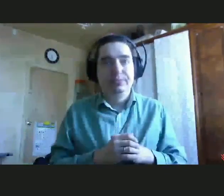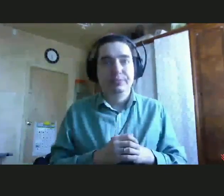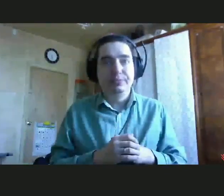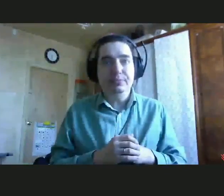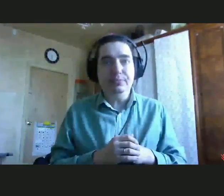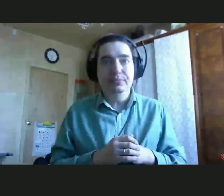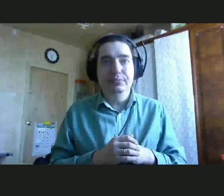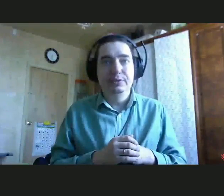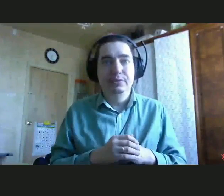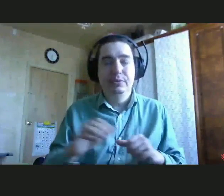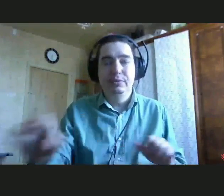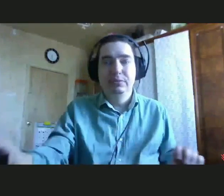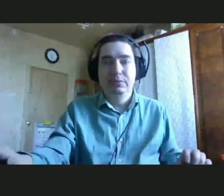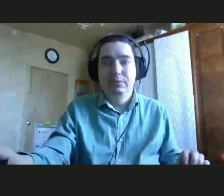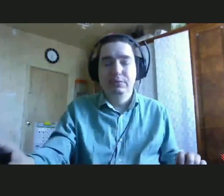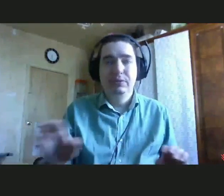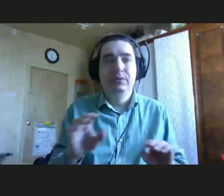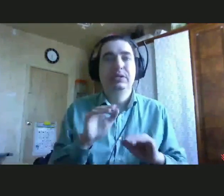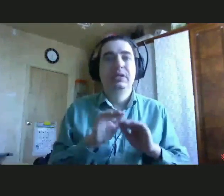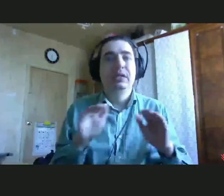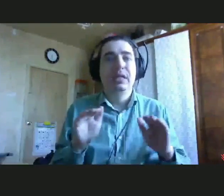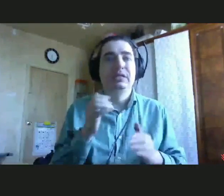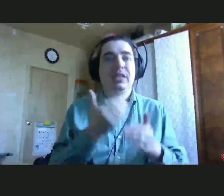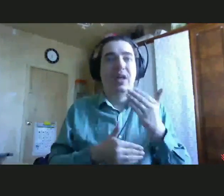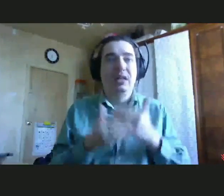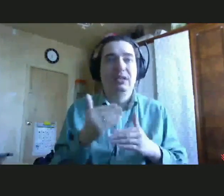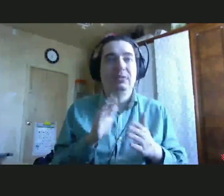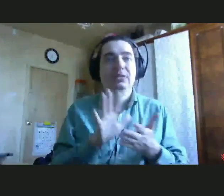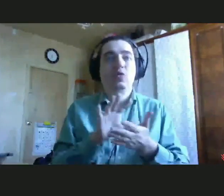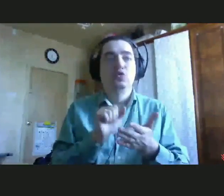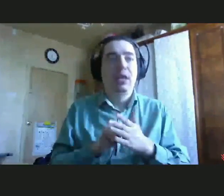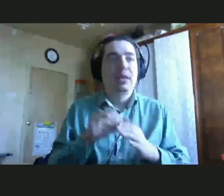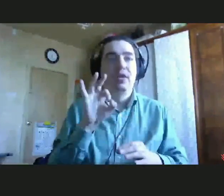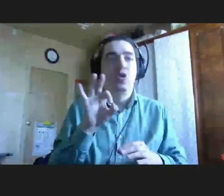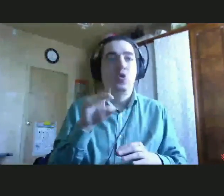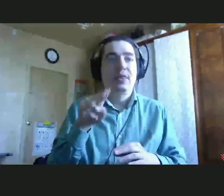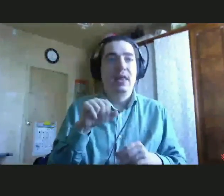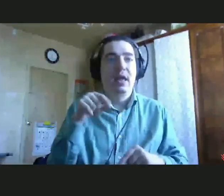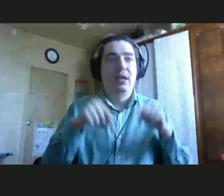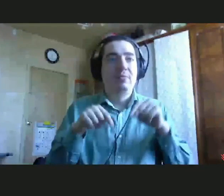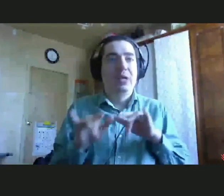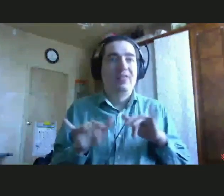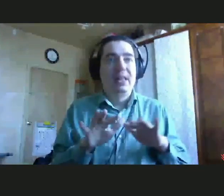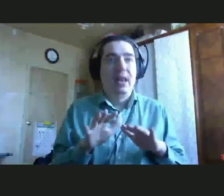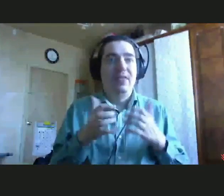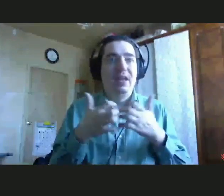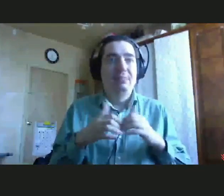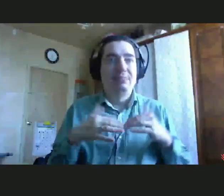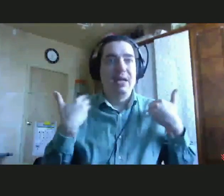исключительно с ними. Это подростки с инвалидностью, с нарушениями опорно-двигательного аппарата и